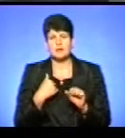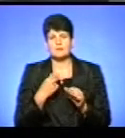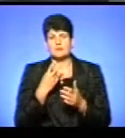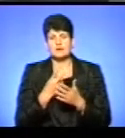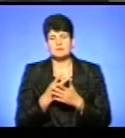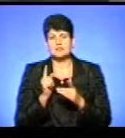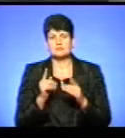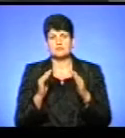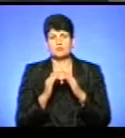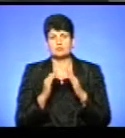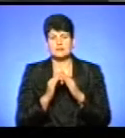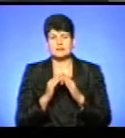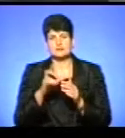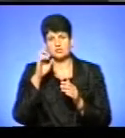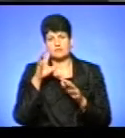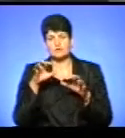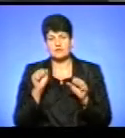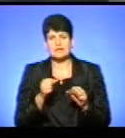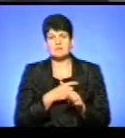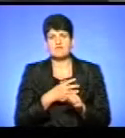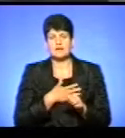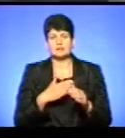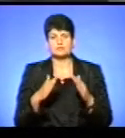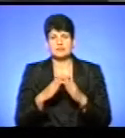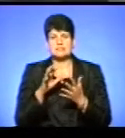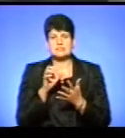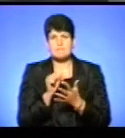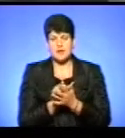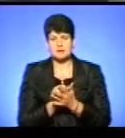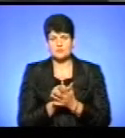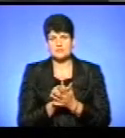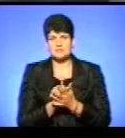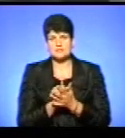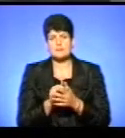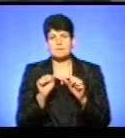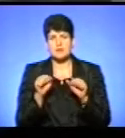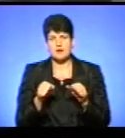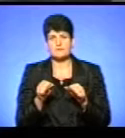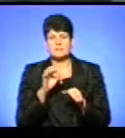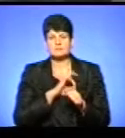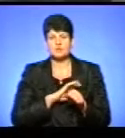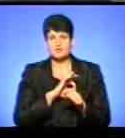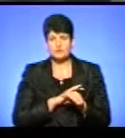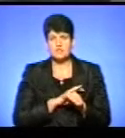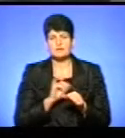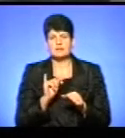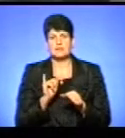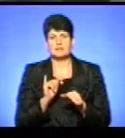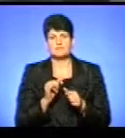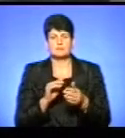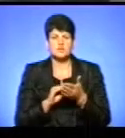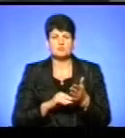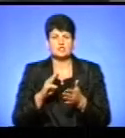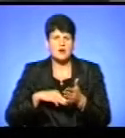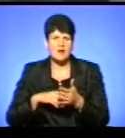на будівлях комунальної власності, а на приватних будівлях ЗАЗП споживачів займаються питаннями, відповідно виписують відповідні штрафи